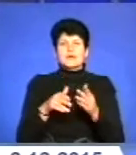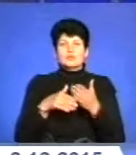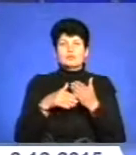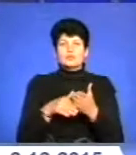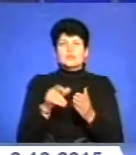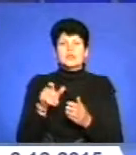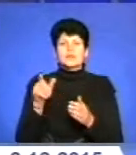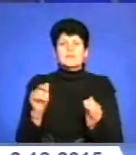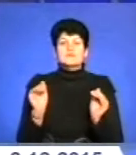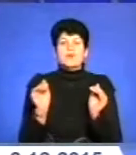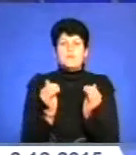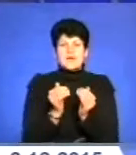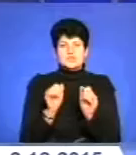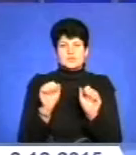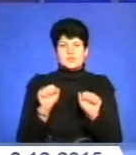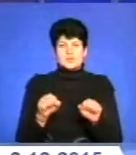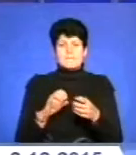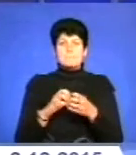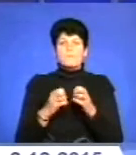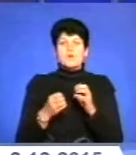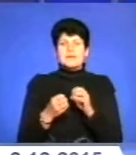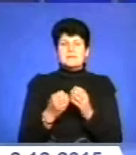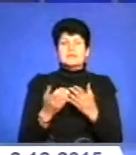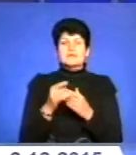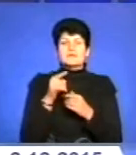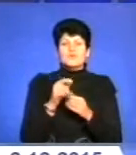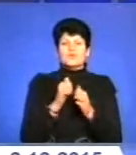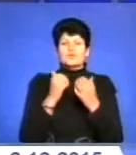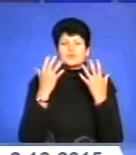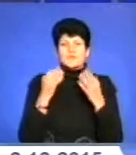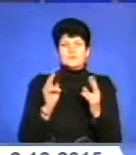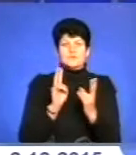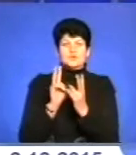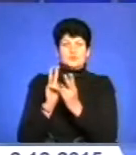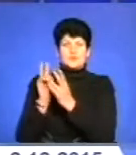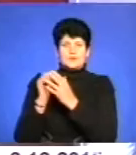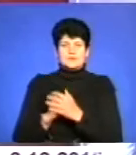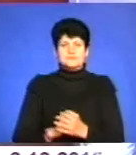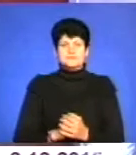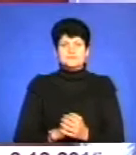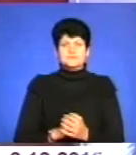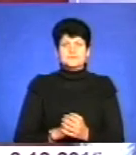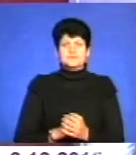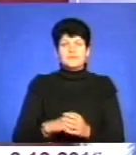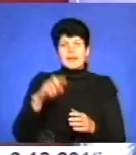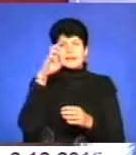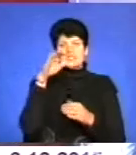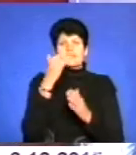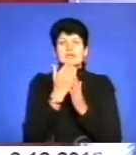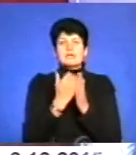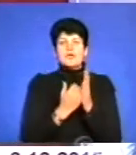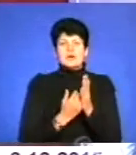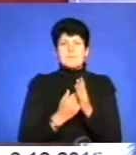з обмеженими можливостями і проблемами, з якими вони щодень зустрічаються. Державних програм,